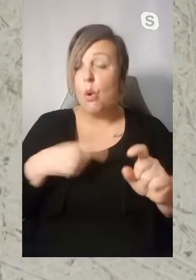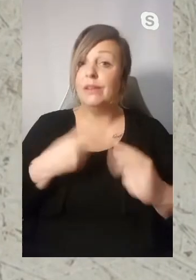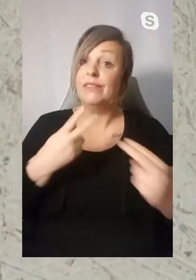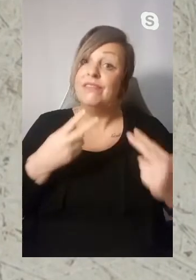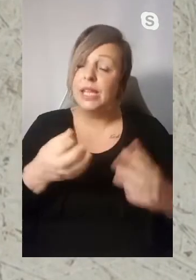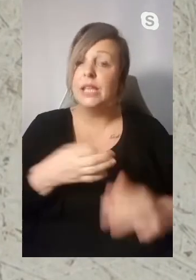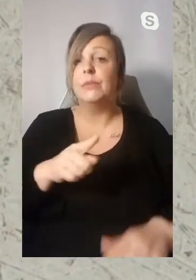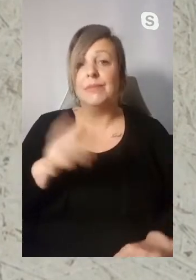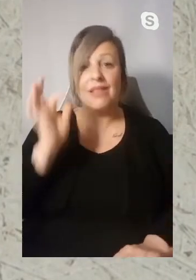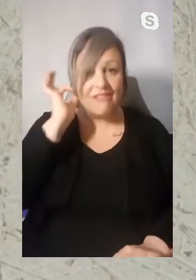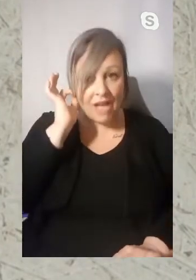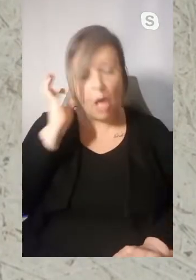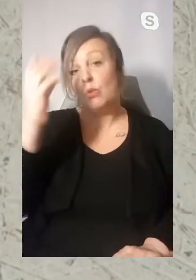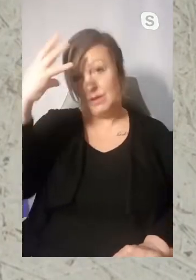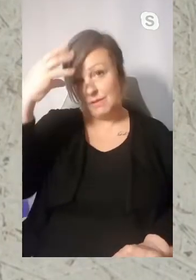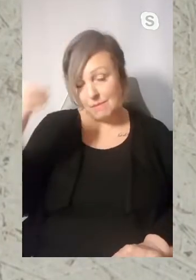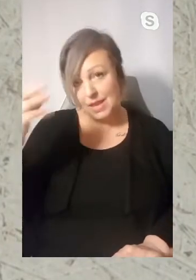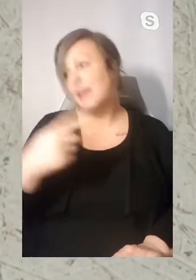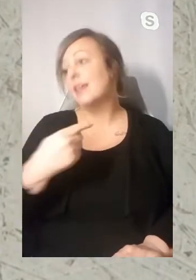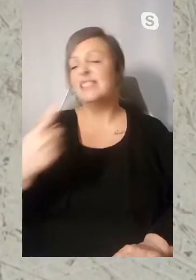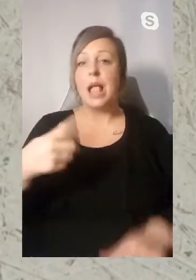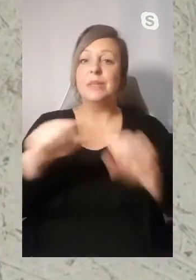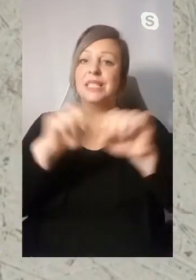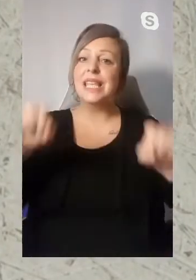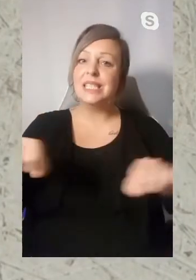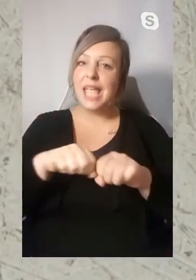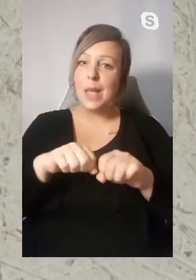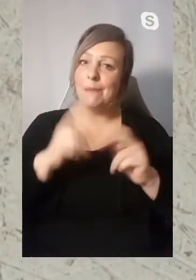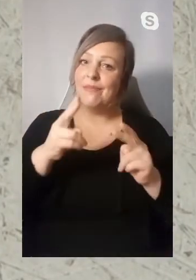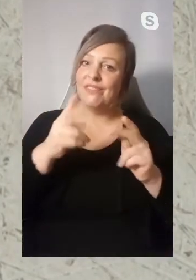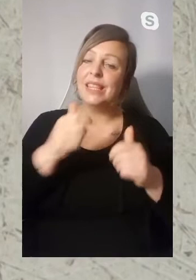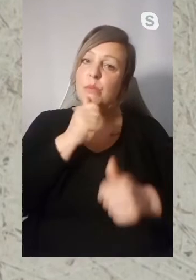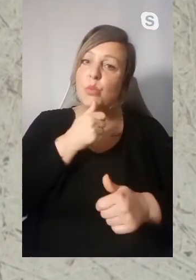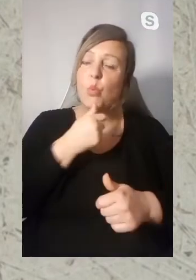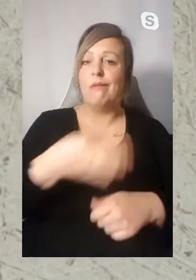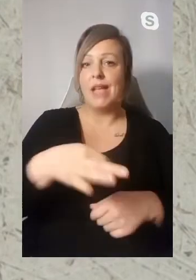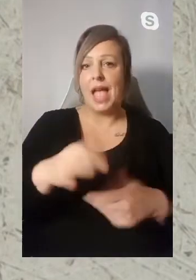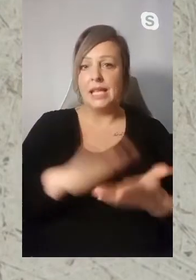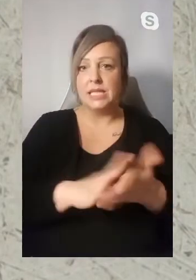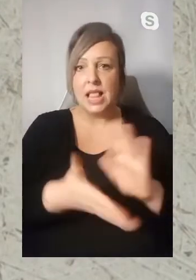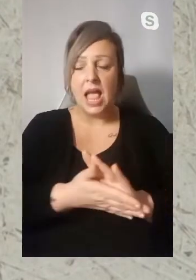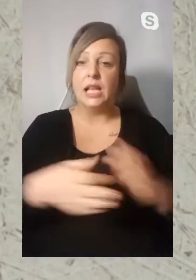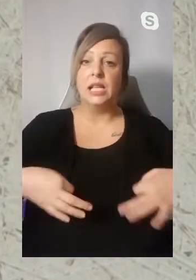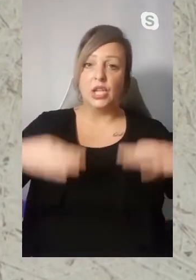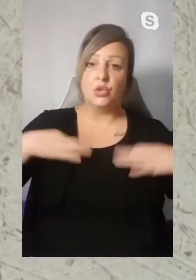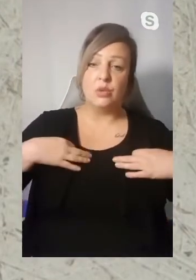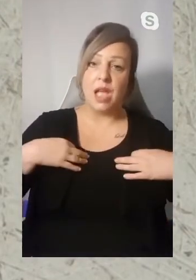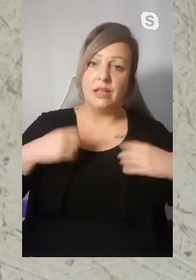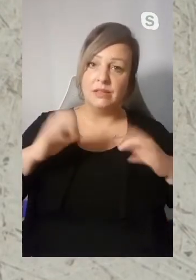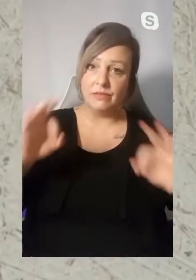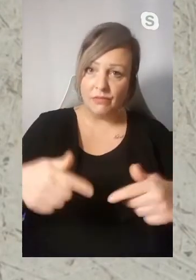betont haben, dass die Frauen und Männer, die in den systemrelevanten Berufen im Einzelhandel, in der